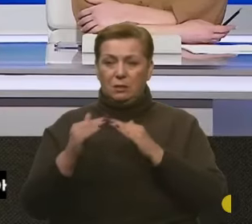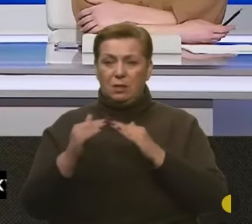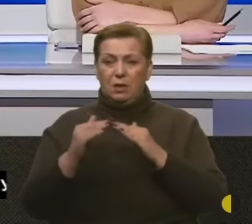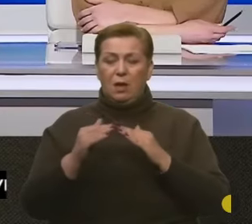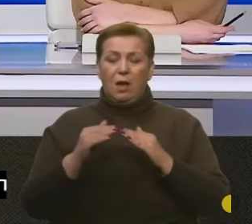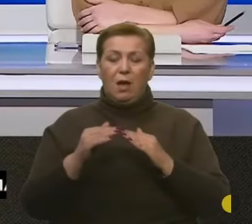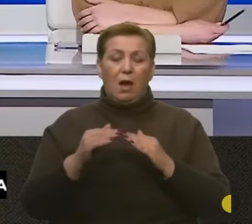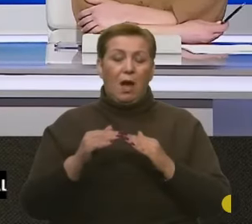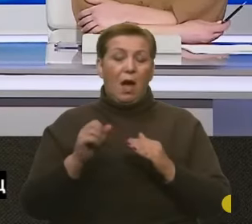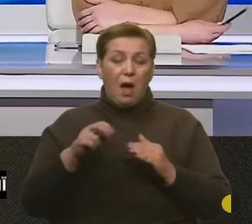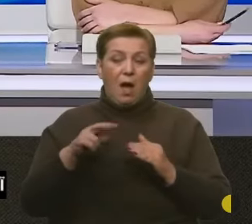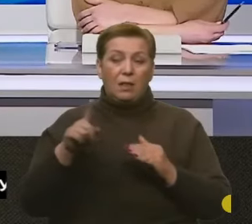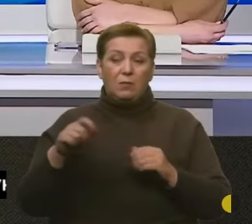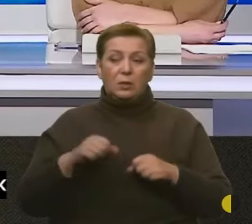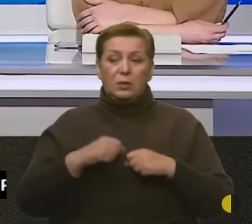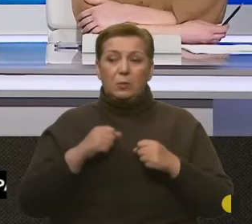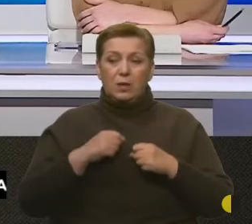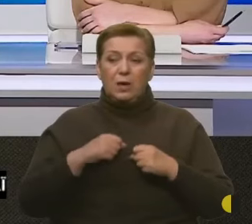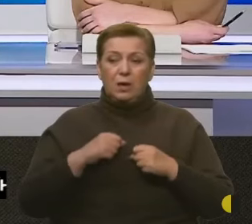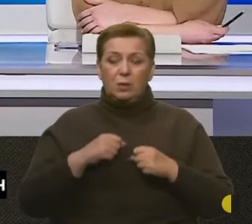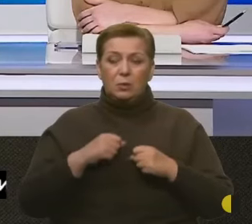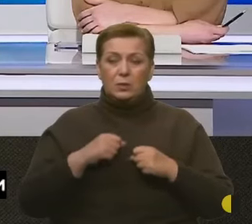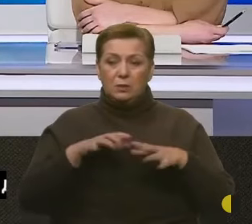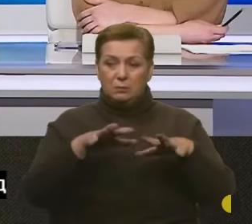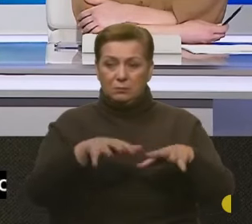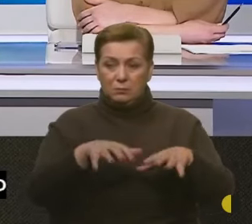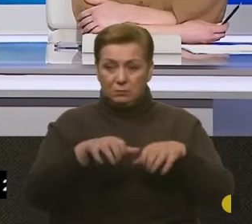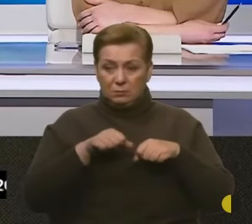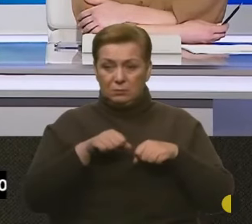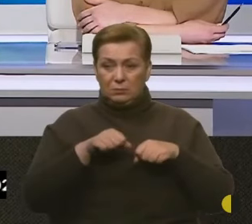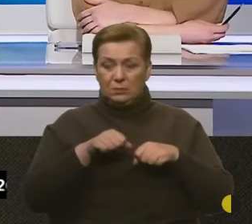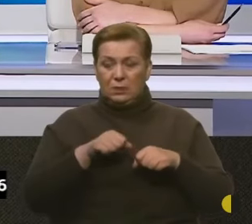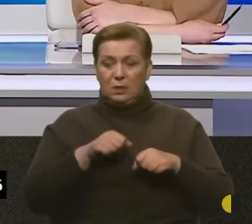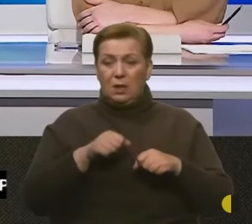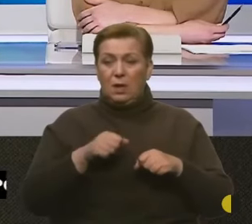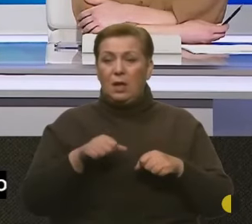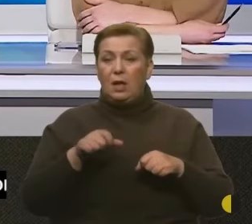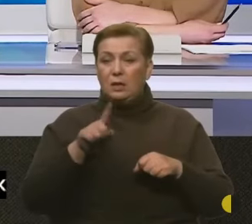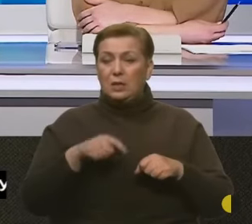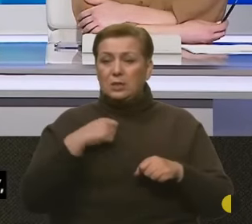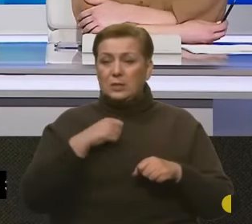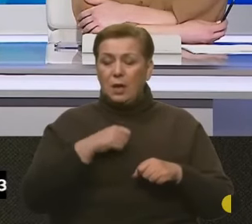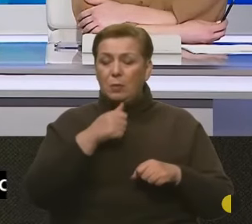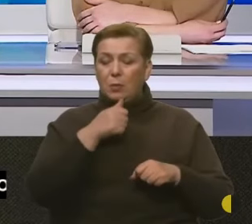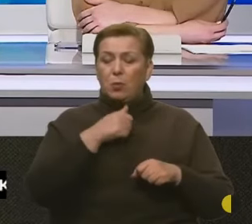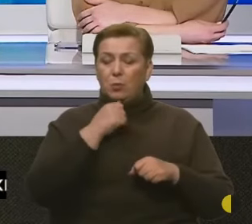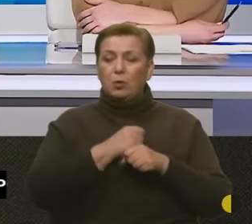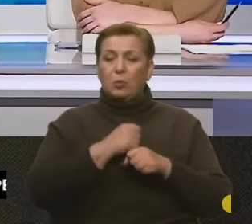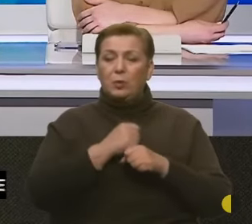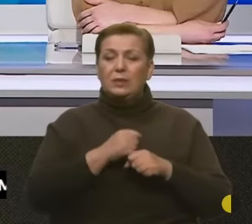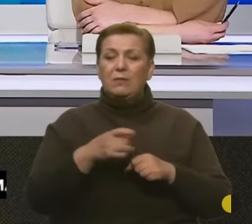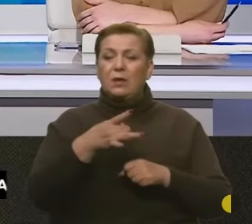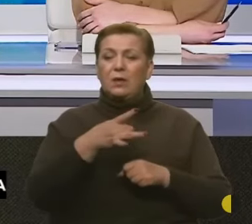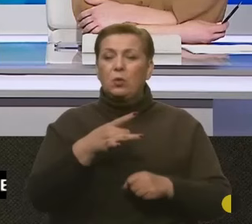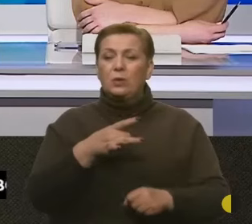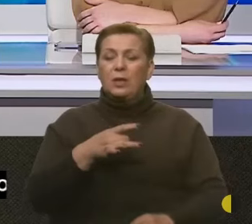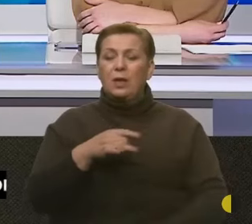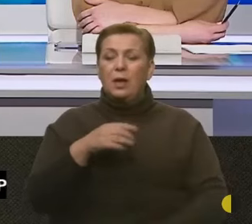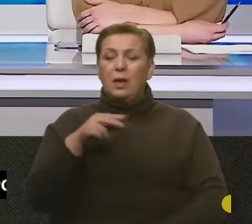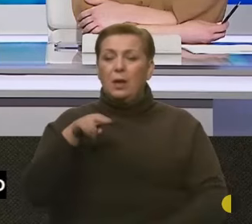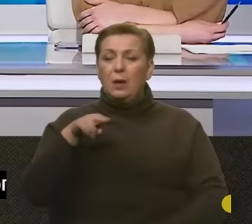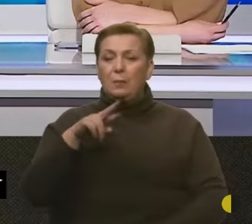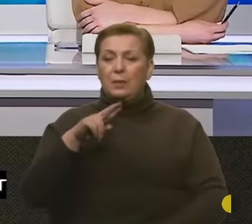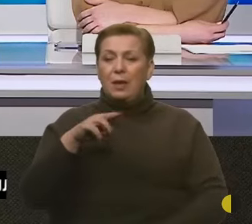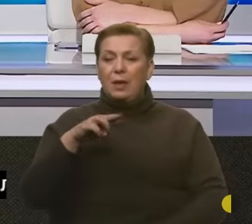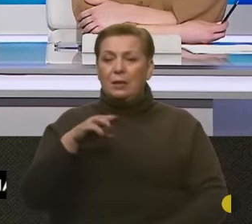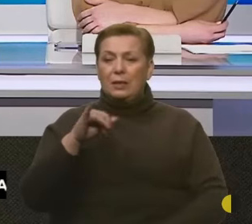відбити і зайти. Вони пробували те ж саме робити в районі Петіхаток, у них там не вийшло, тому що наші їм там наваляли кріпко.